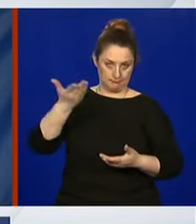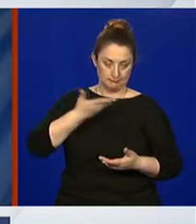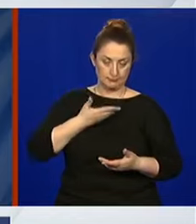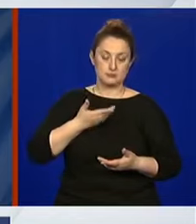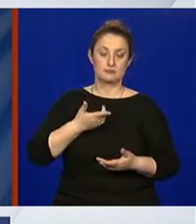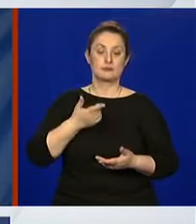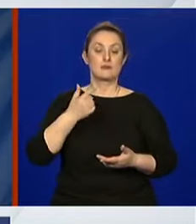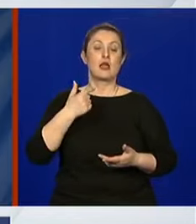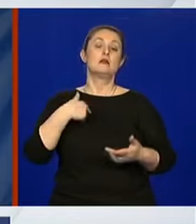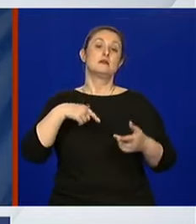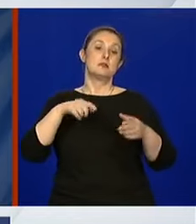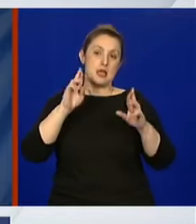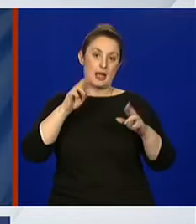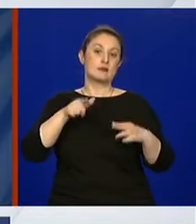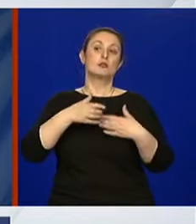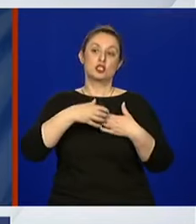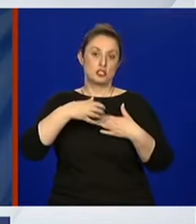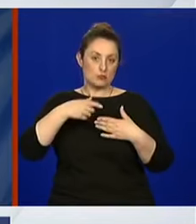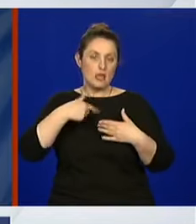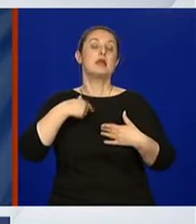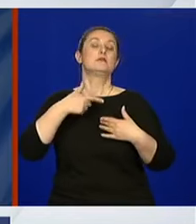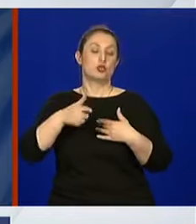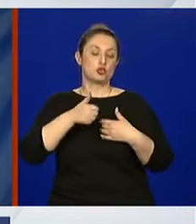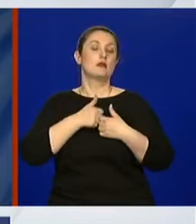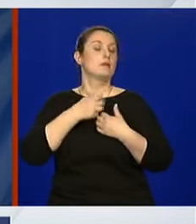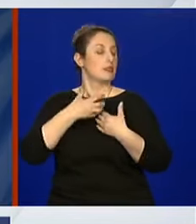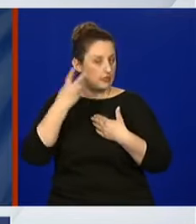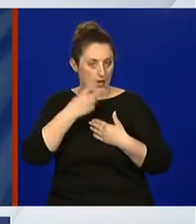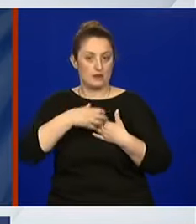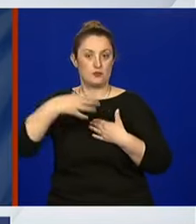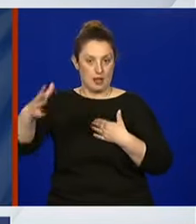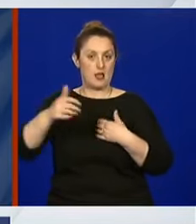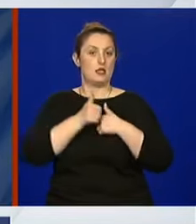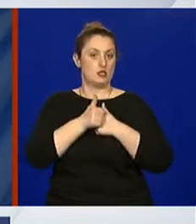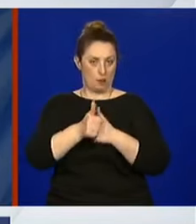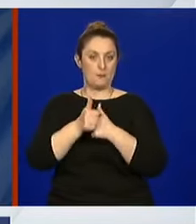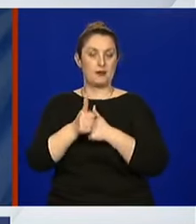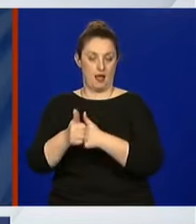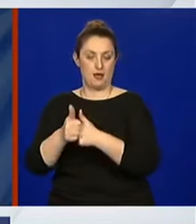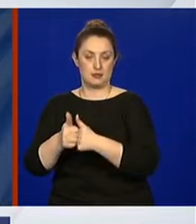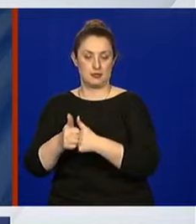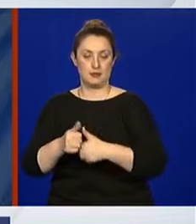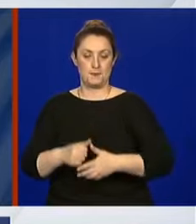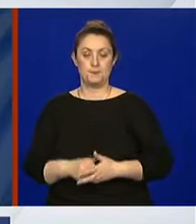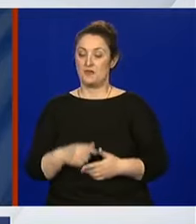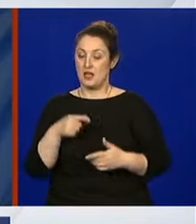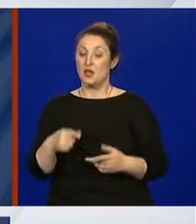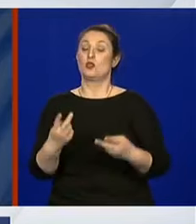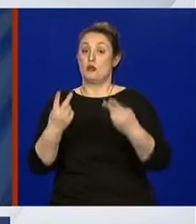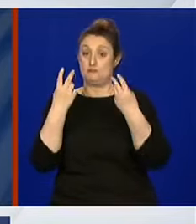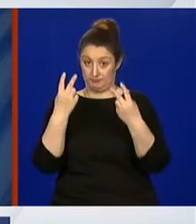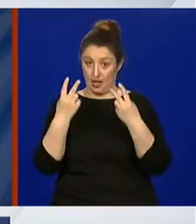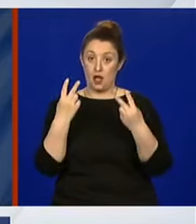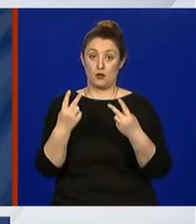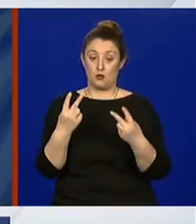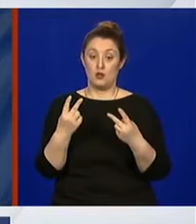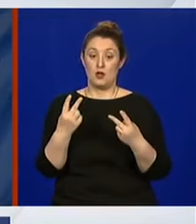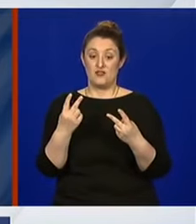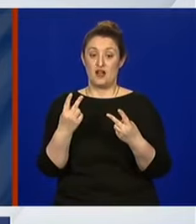će se to i dalje pratiti jer to je jedna od vrlo važnih mjera